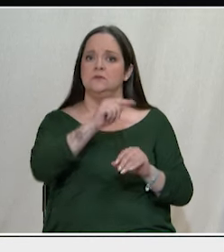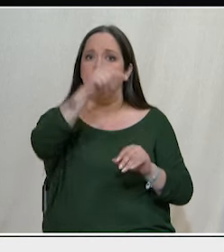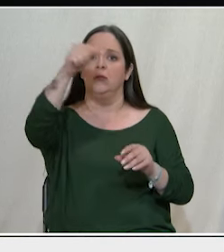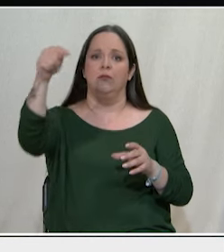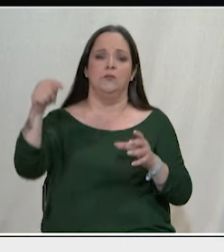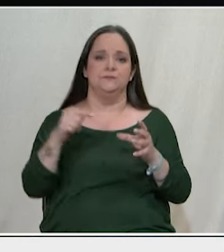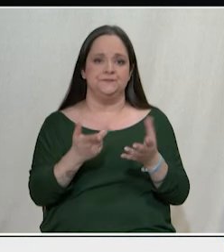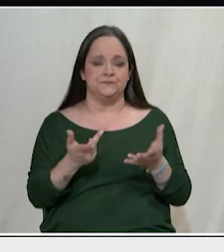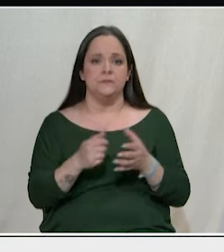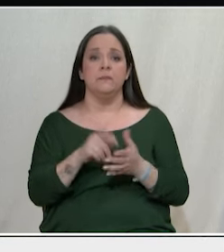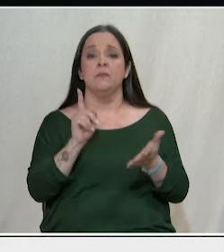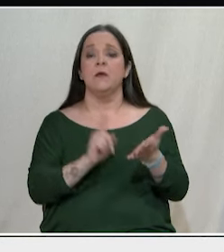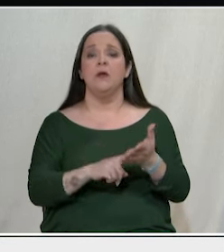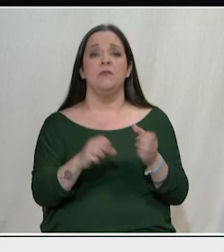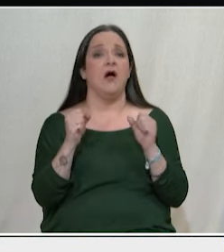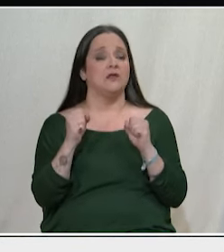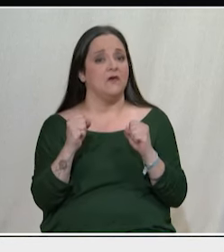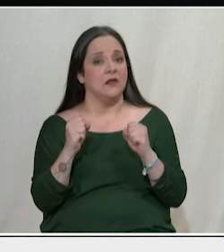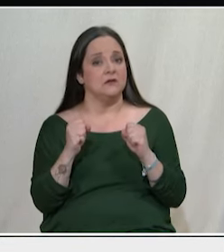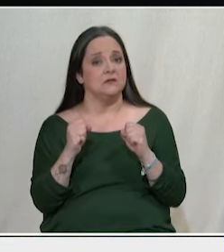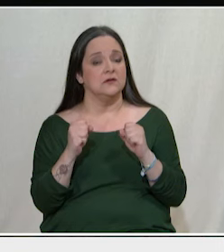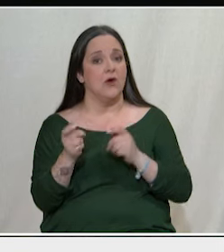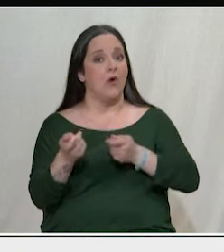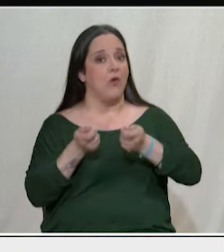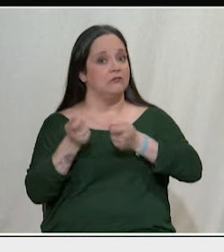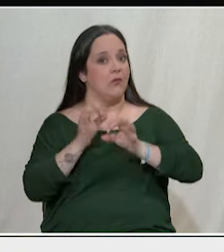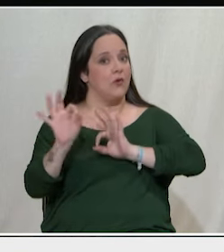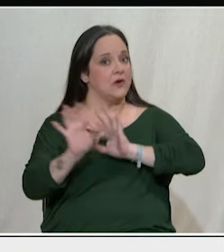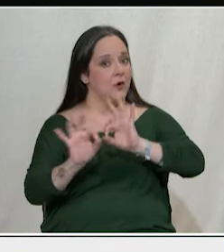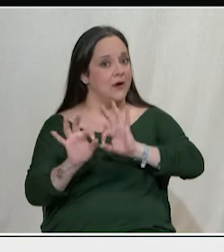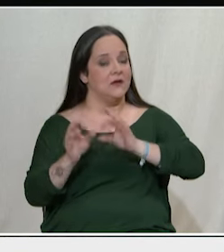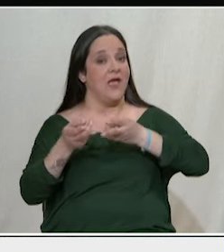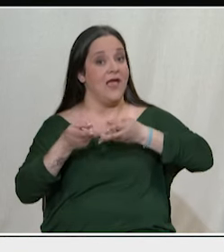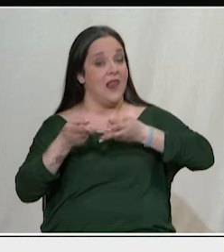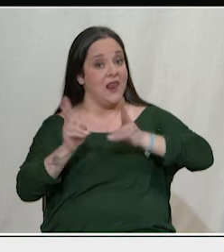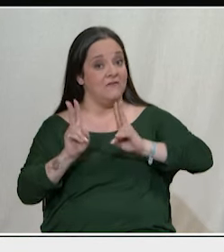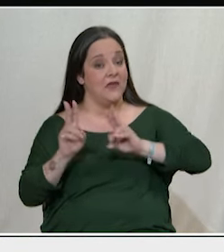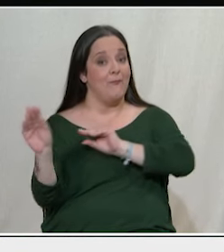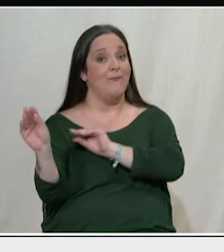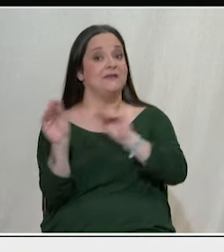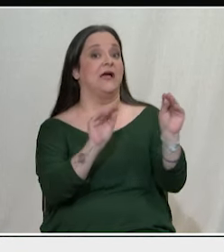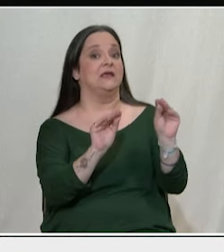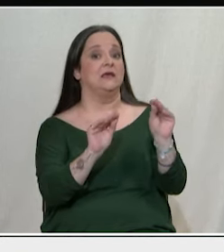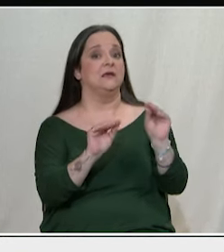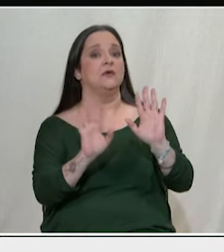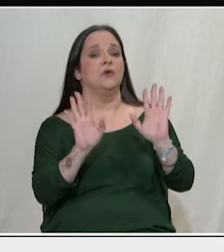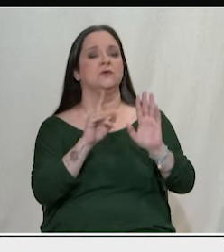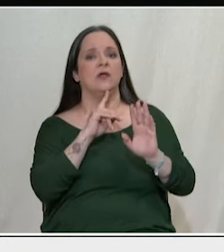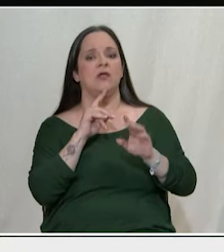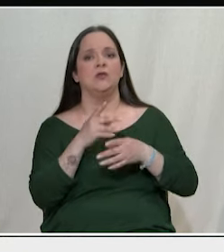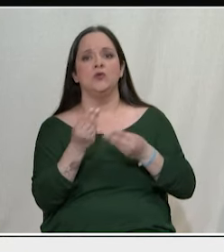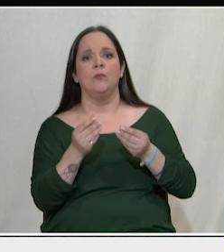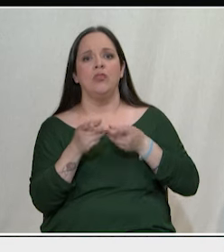Πρέπει να υπάρχει ασφαλής και οργανωμένη ελεύθερη μετακίνηση με συγχωρείτε και όχι αυτές οι δολοφονικές